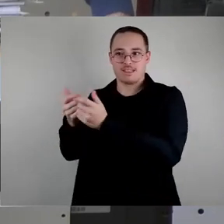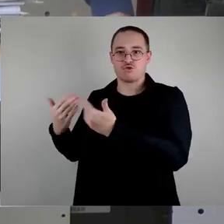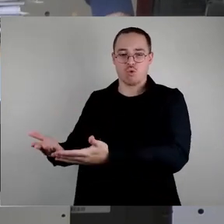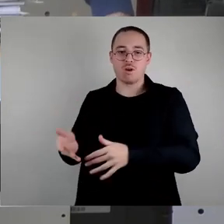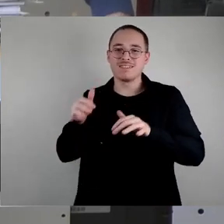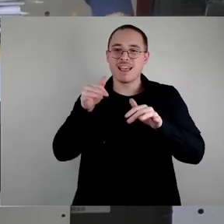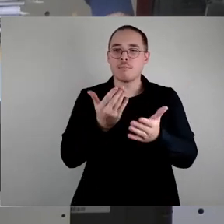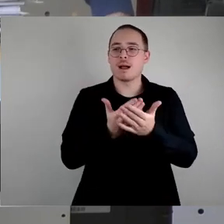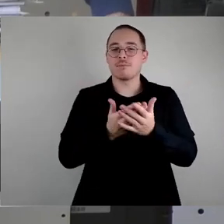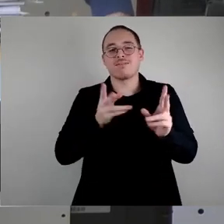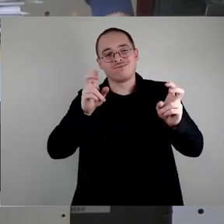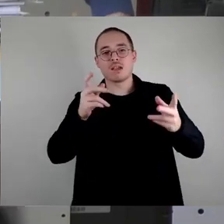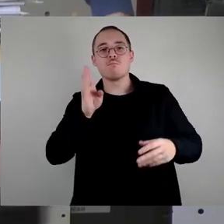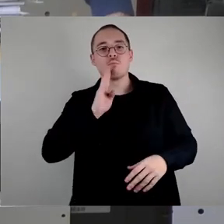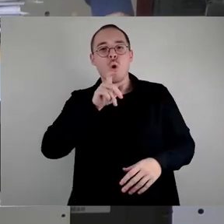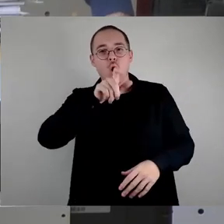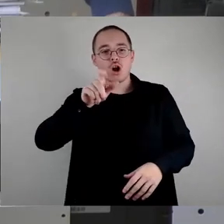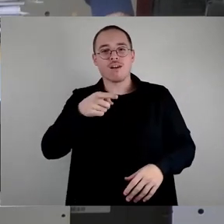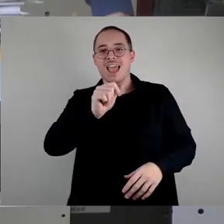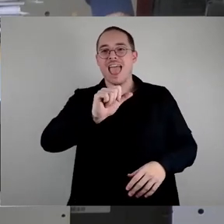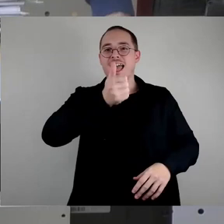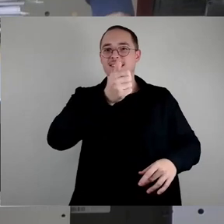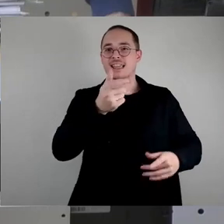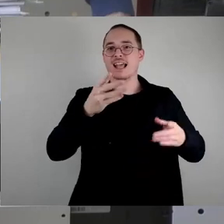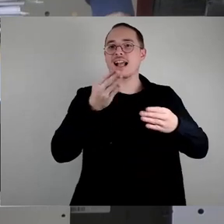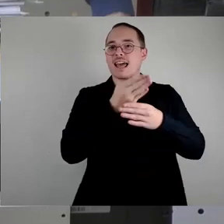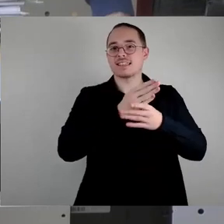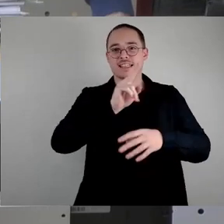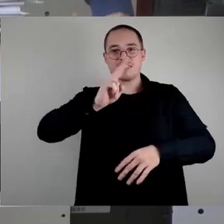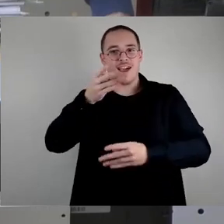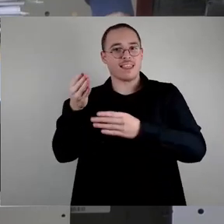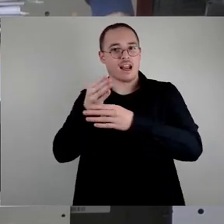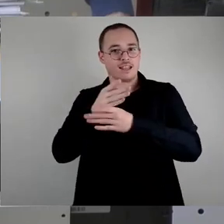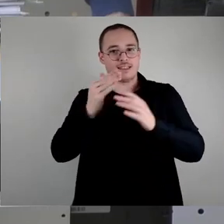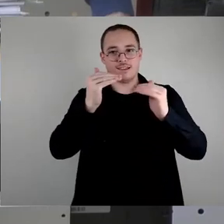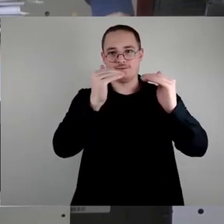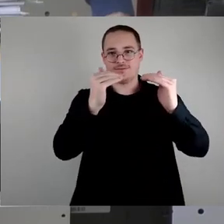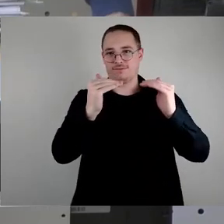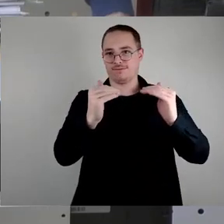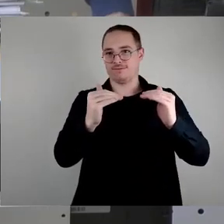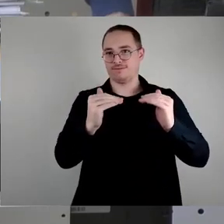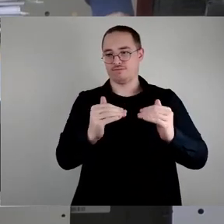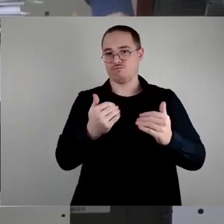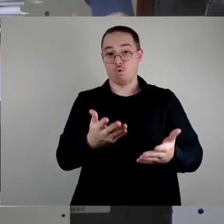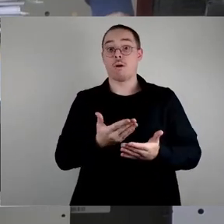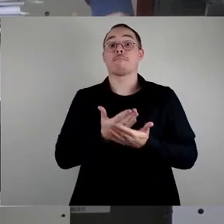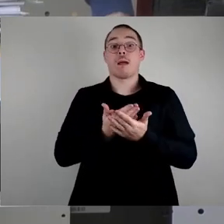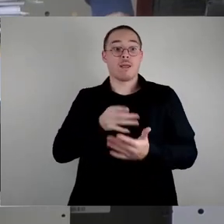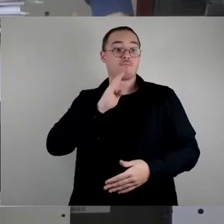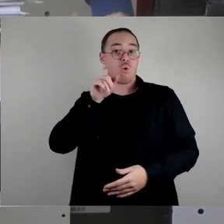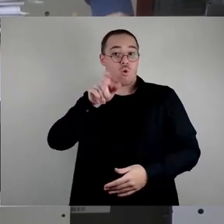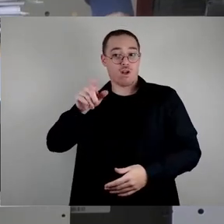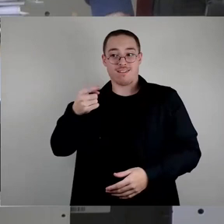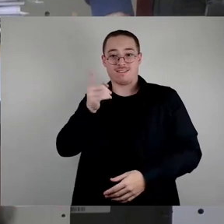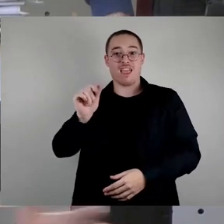ein Bürger in einer Ortschaft ist, hat wesentlich mehr Chancen, irgendetwas finanziert zu bekommen, als irgendwie einer, der,